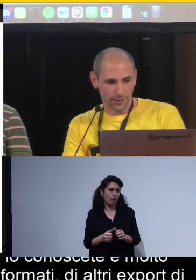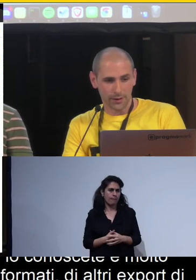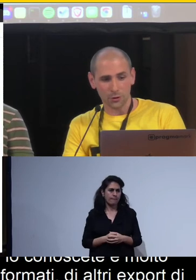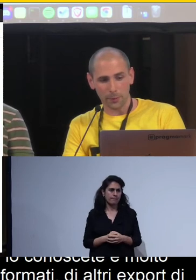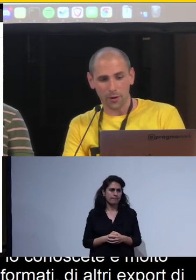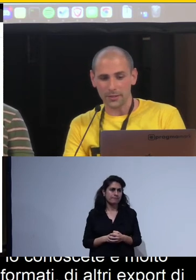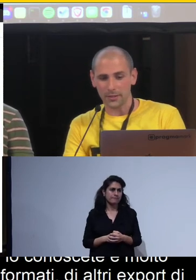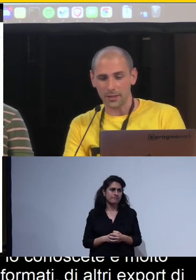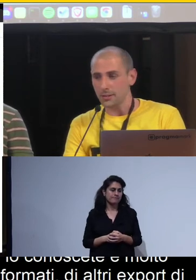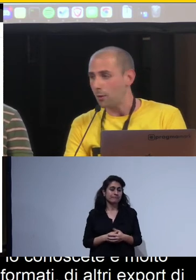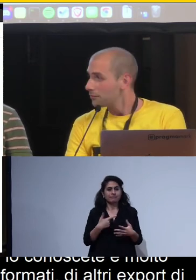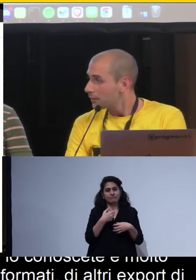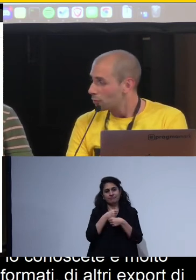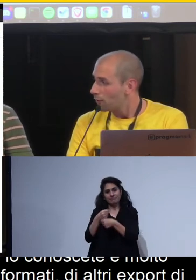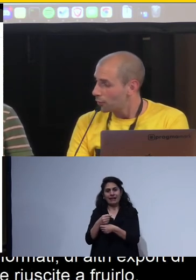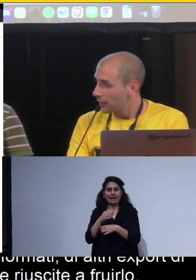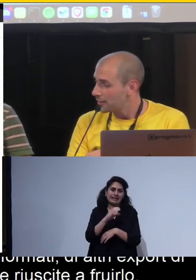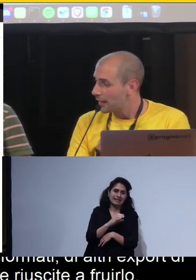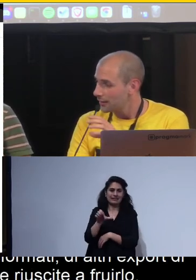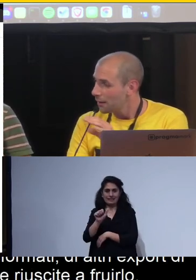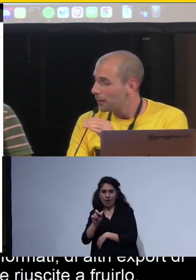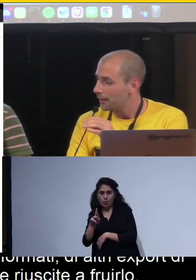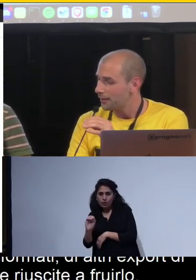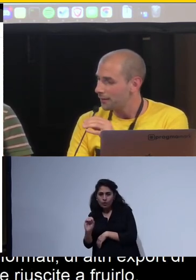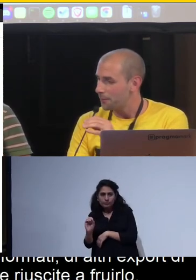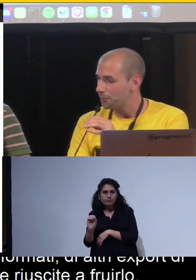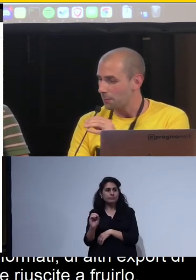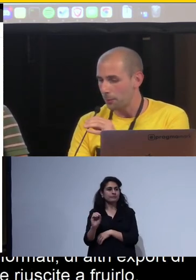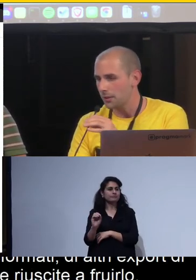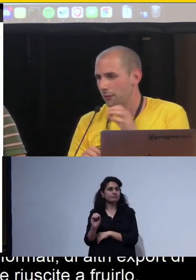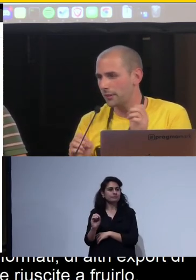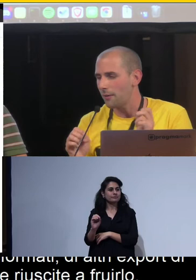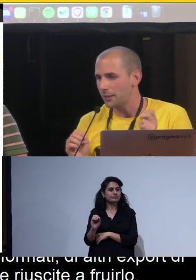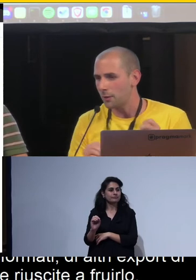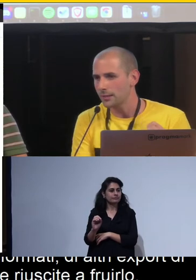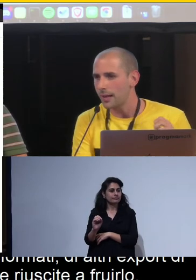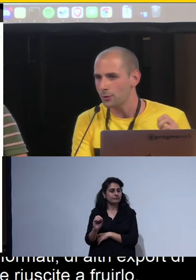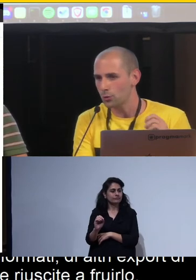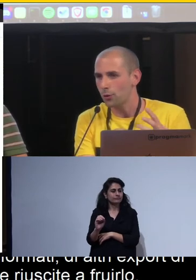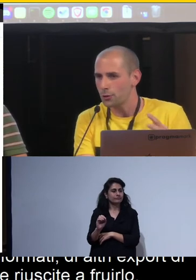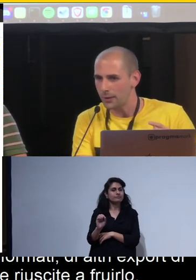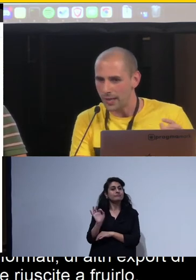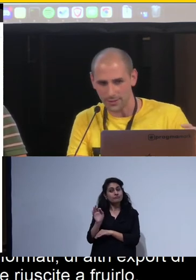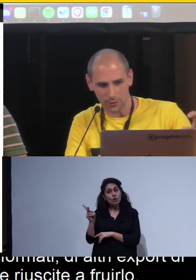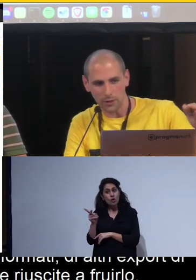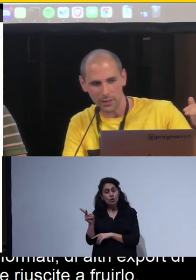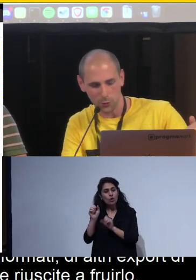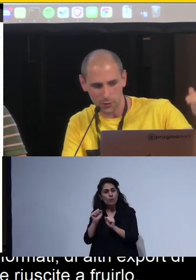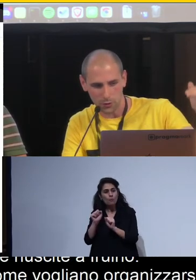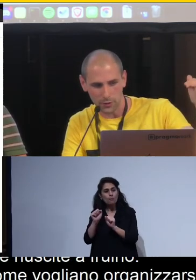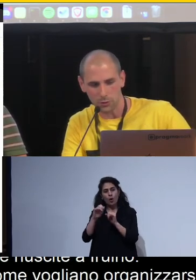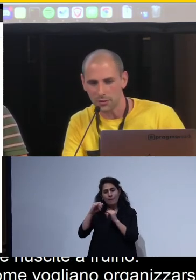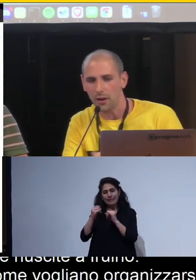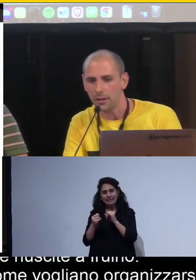Ora, lascio la parola a Cristian Esauro, che non so come vogliono organizzarsi, per poter dire effettivamente qualche dettaglio sulla loro esperienza durante